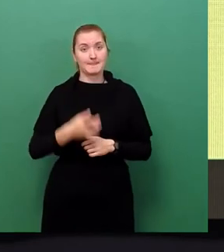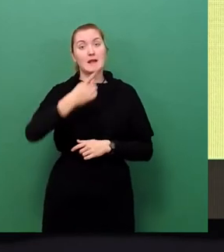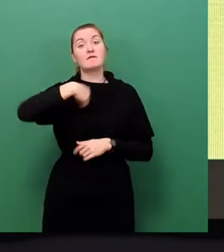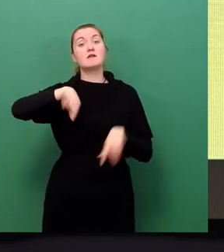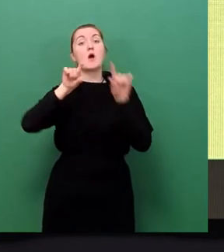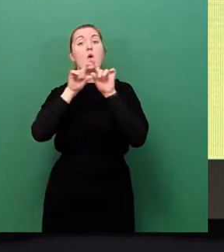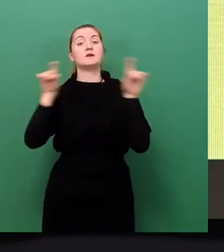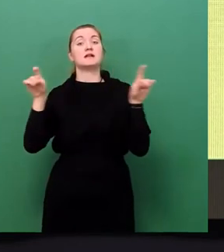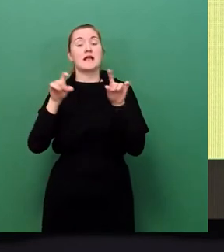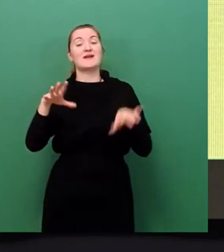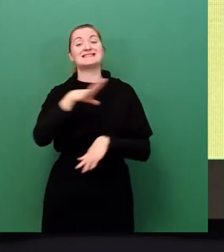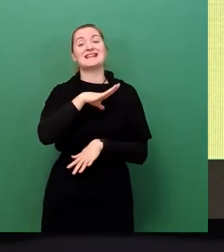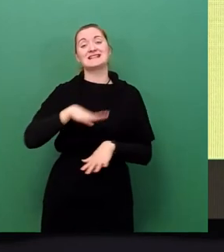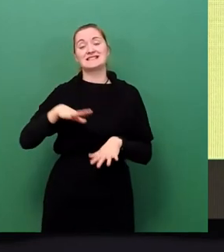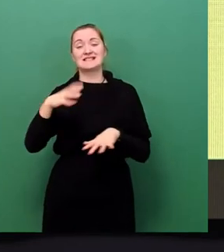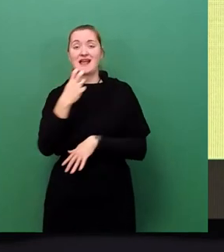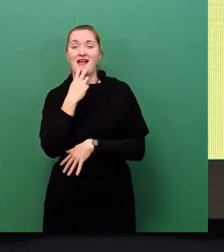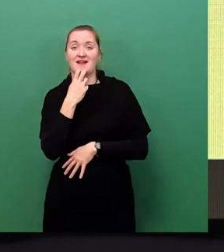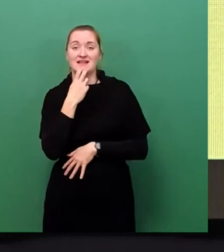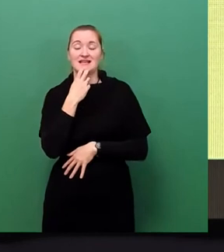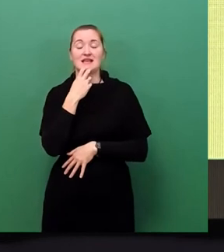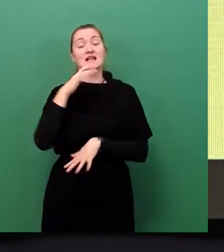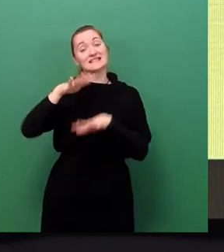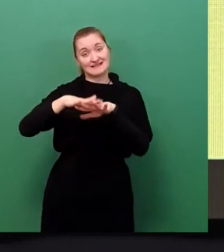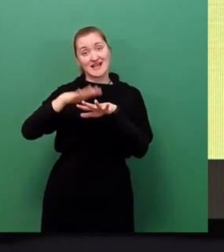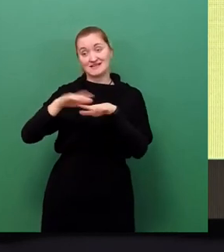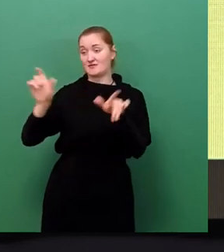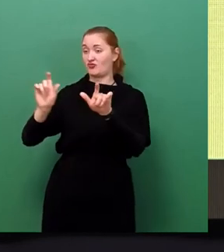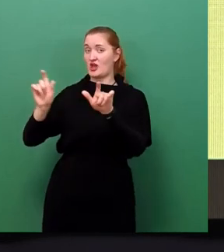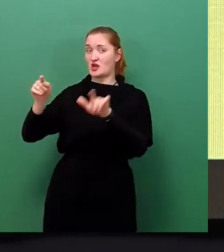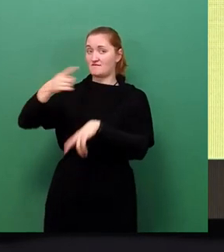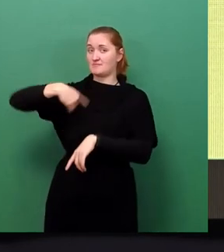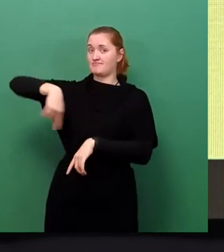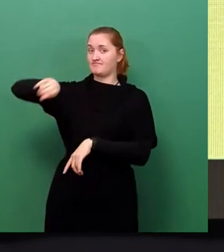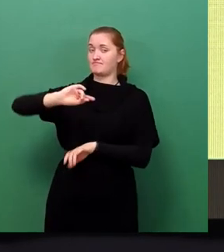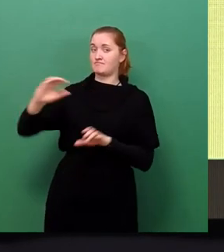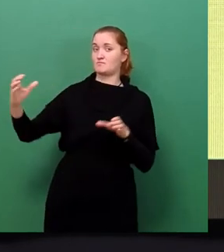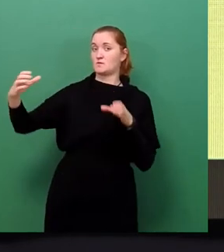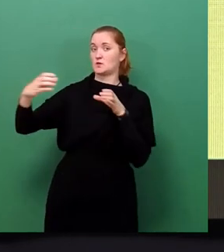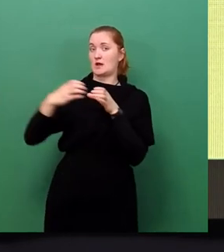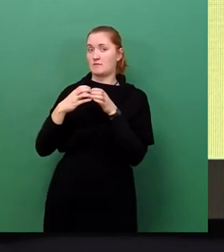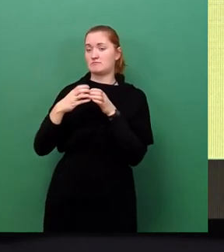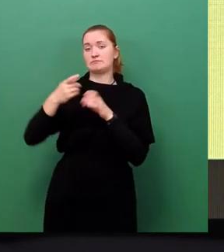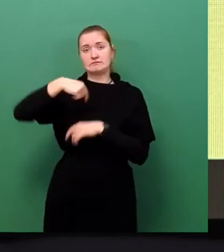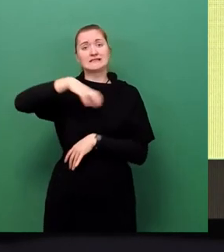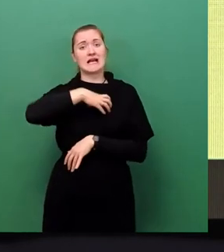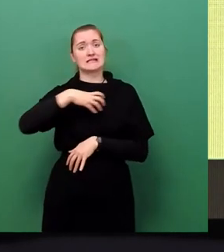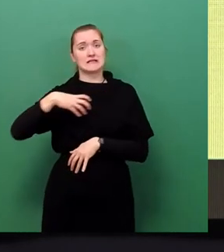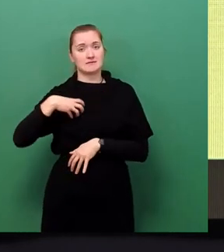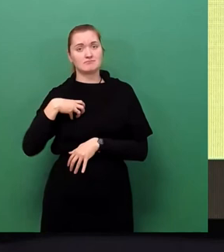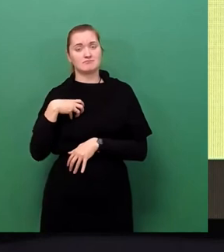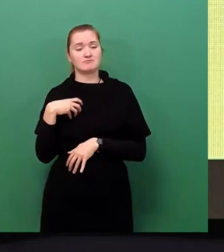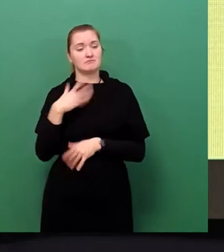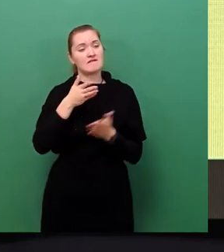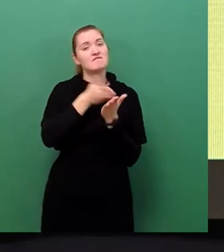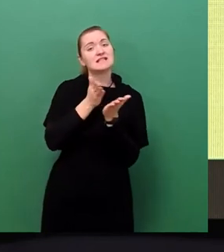Sachsen Energie, mit der Netzgesellschaft sowohl den Erzeugungsanteil, den wir hier in Dresden leisten, als auch die Verteilung natürlich